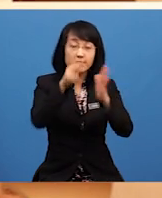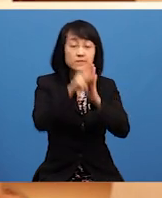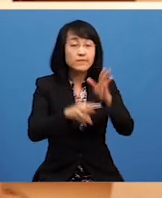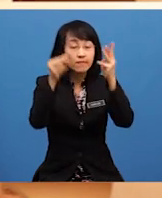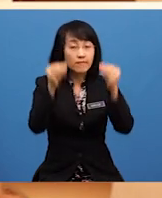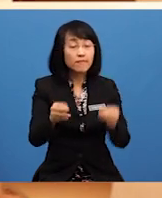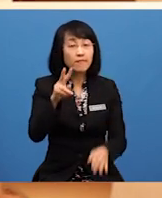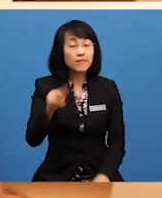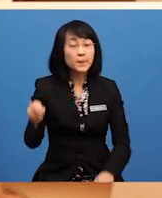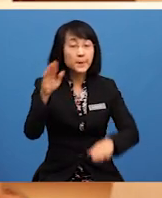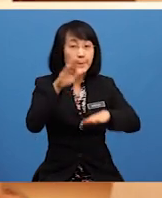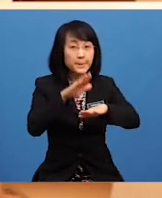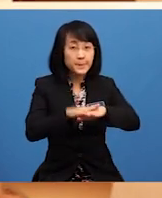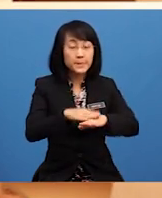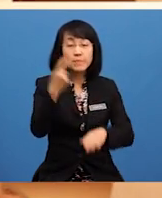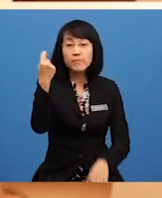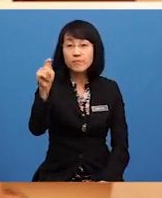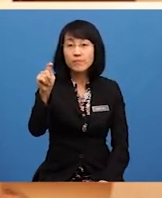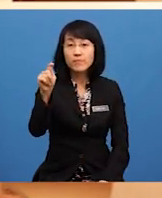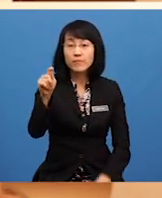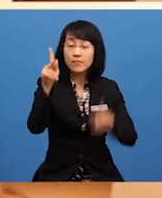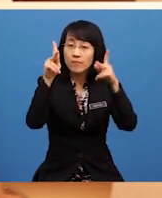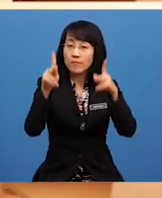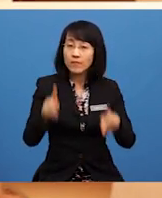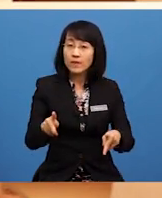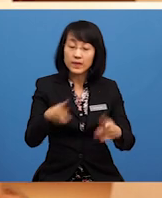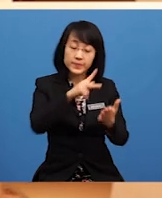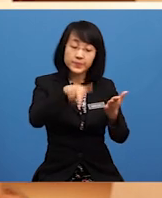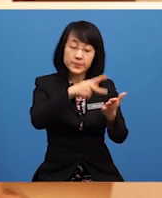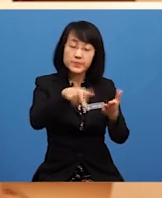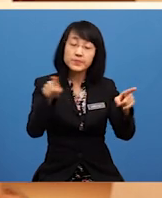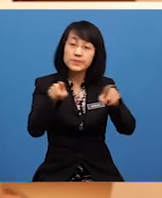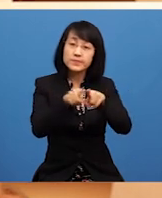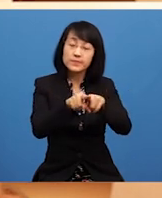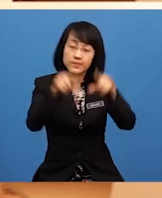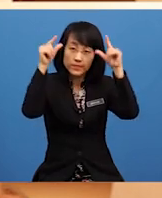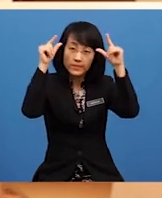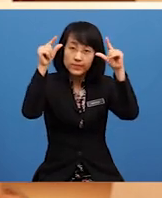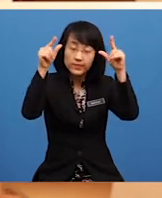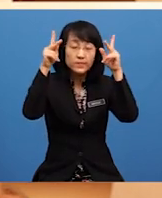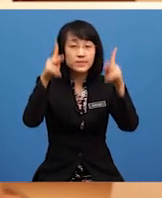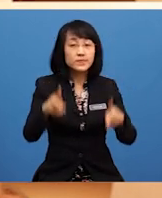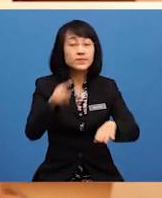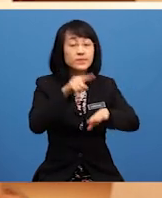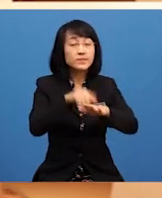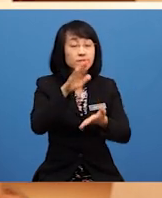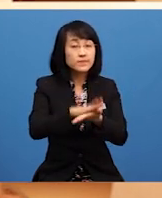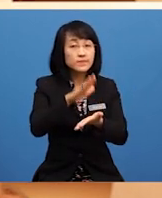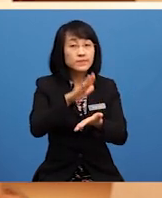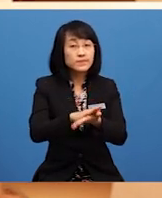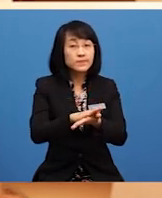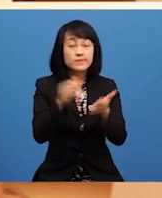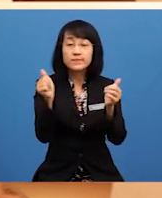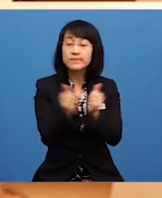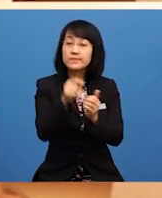ada pada teks yang telah pelajar kaji bersama guru pelajar di sekolah. Dengan ini,